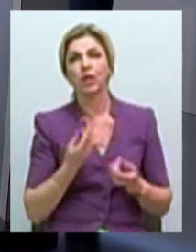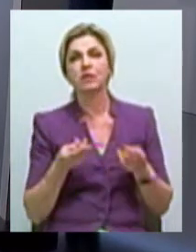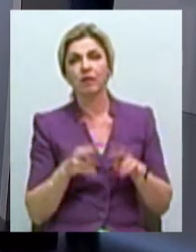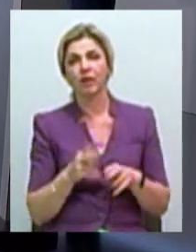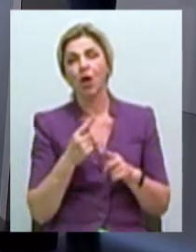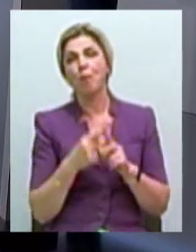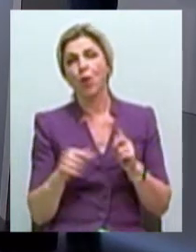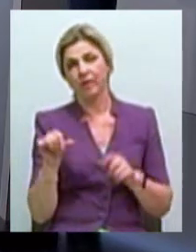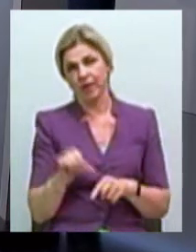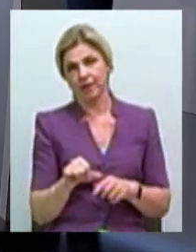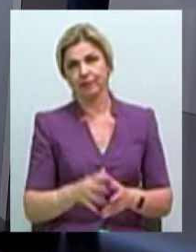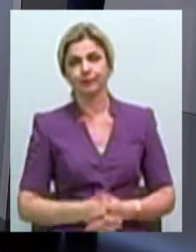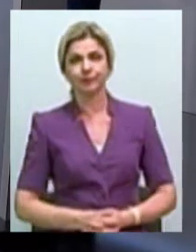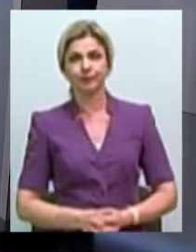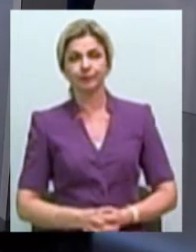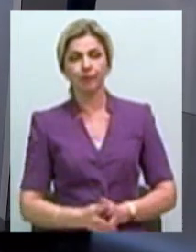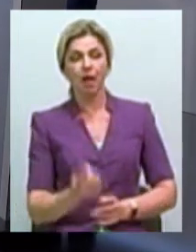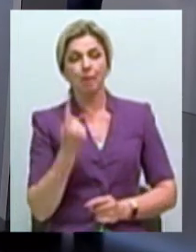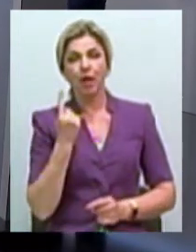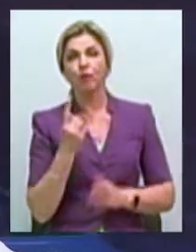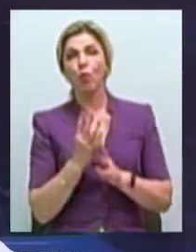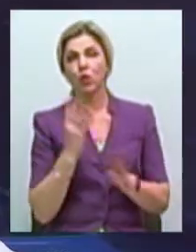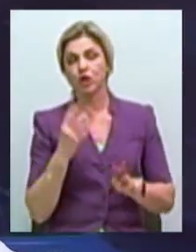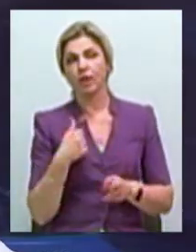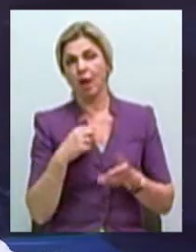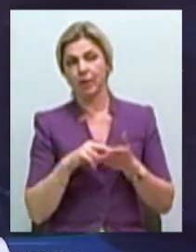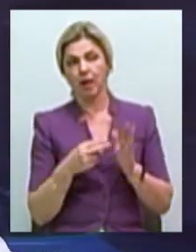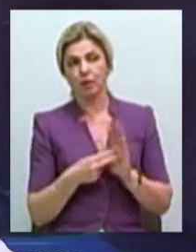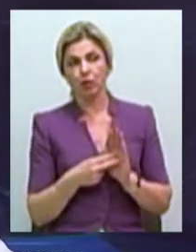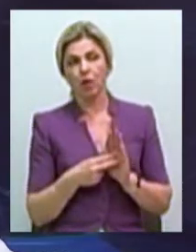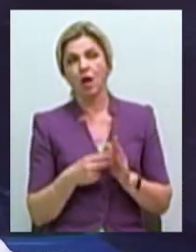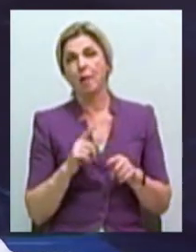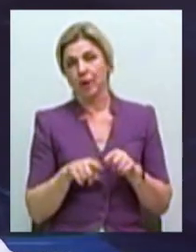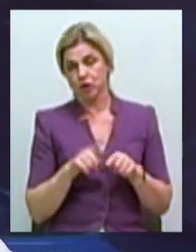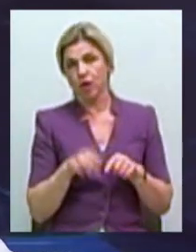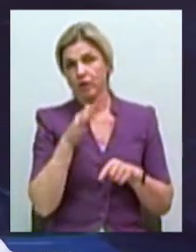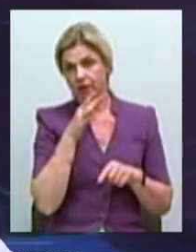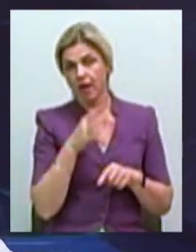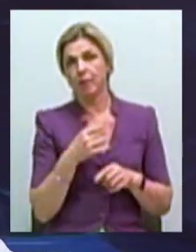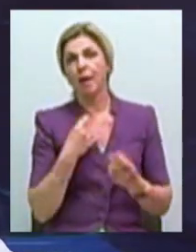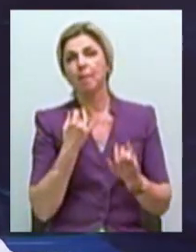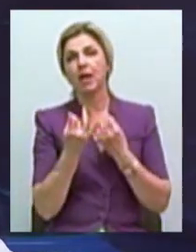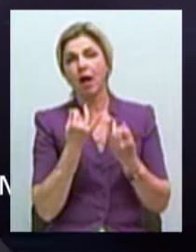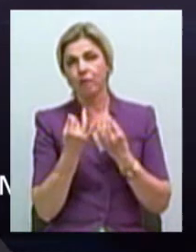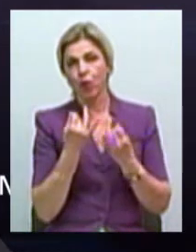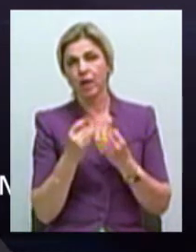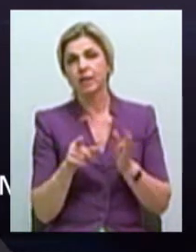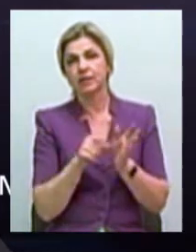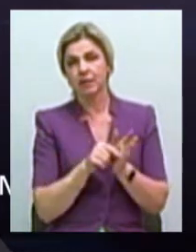полчаса, будь ласка. В первую очередь, я планирую, что в ближайшее время мы проведем переговоры с